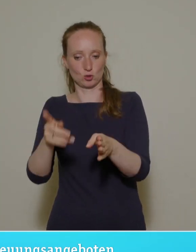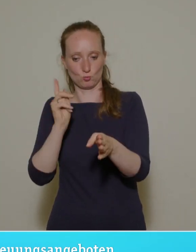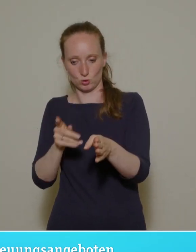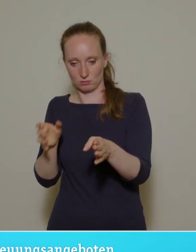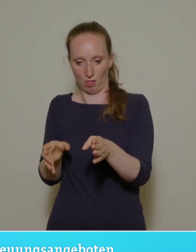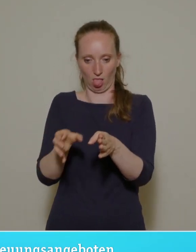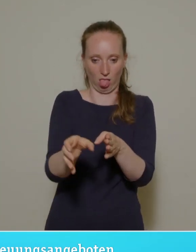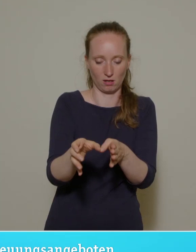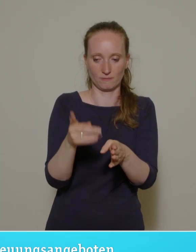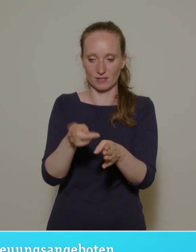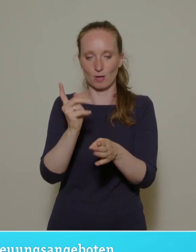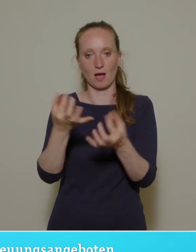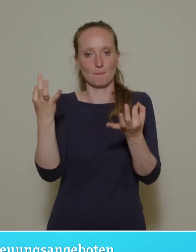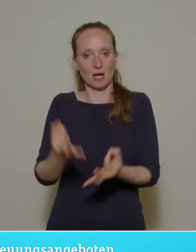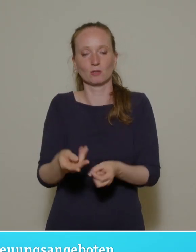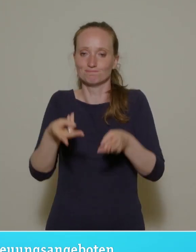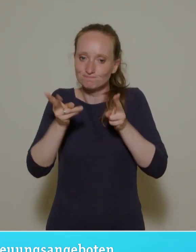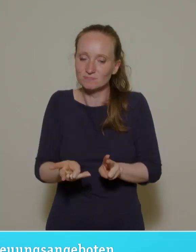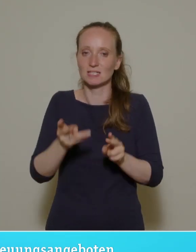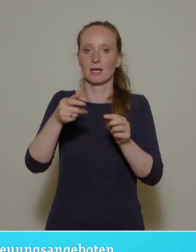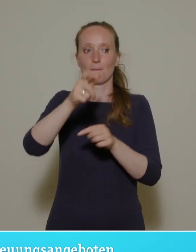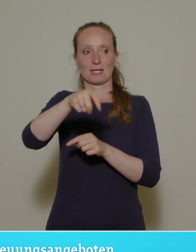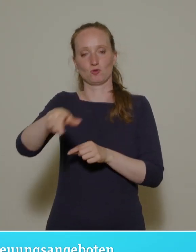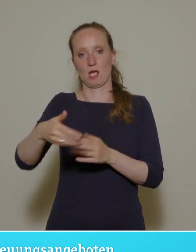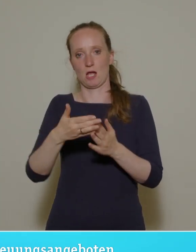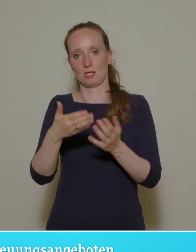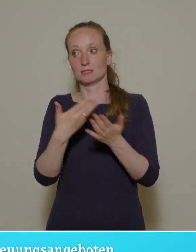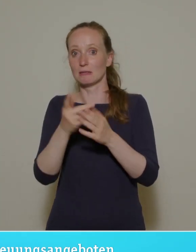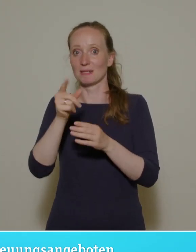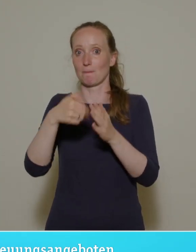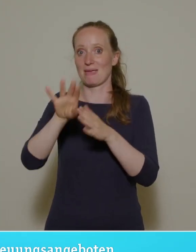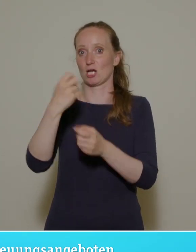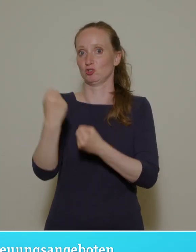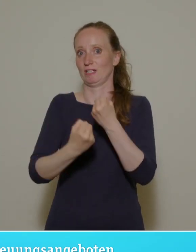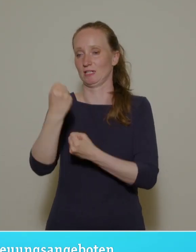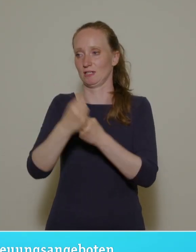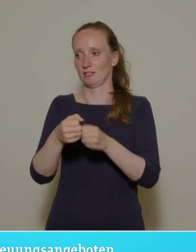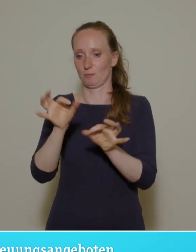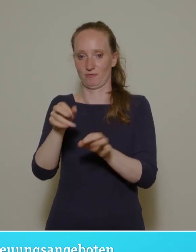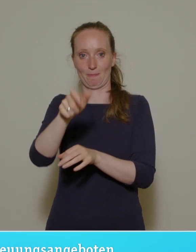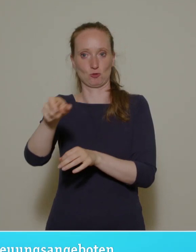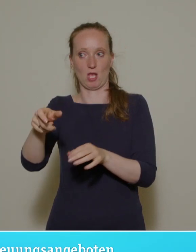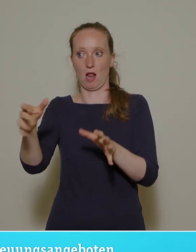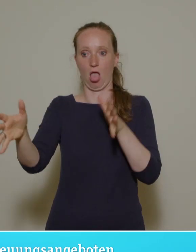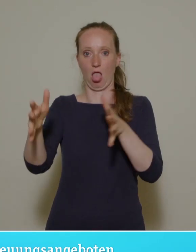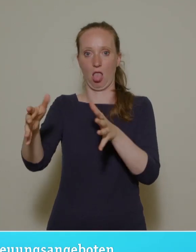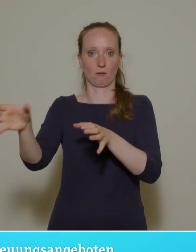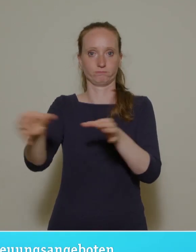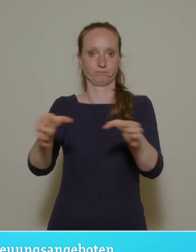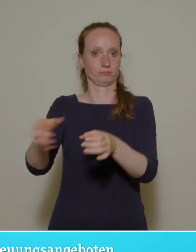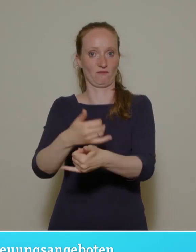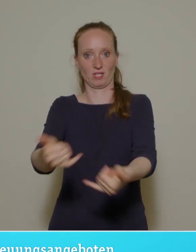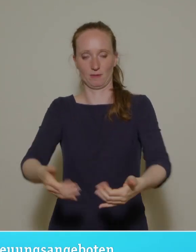untersetzt werden muss. Und das stellt sich dann eben viel schwieriger dar. Und daher geht es uns in diesem Teil des Ergänzungsantrags darum,